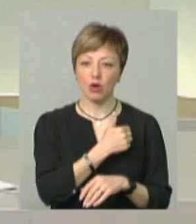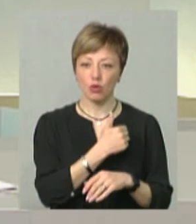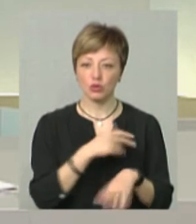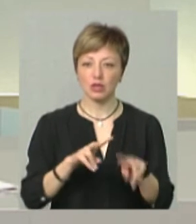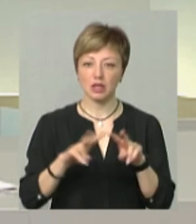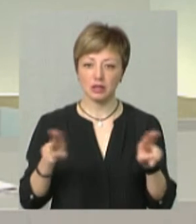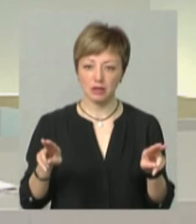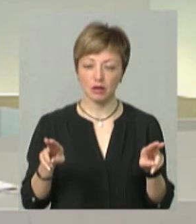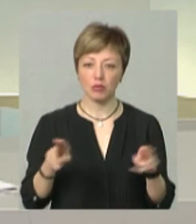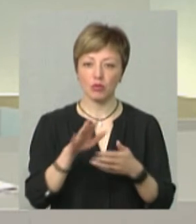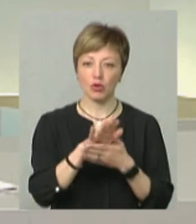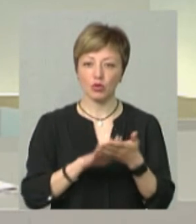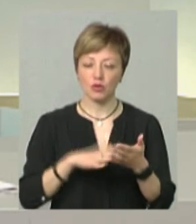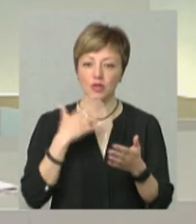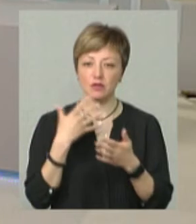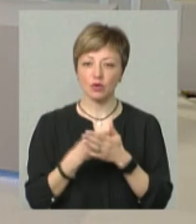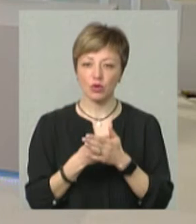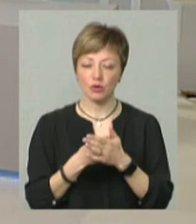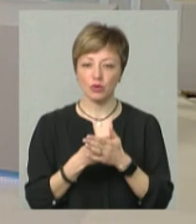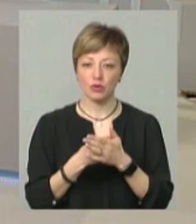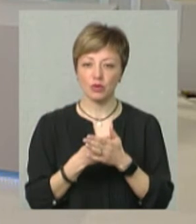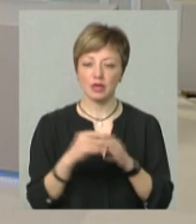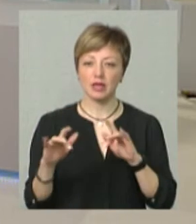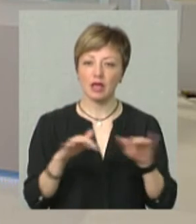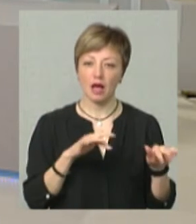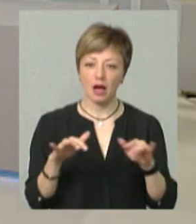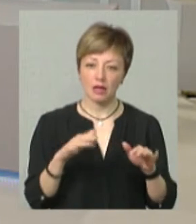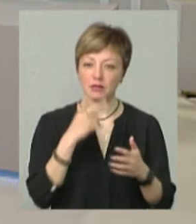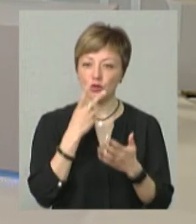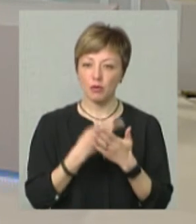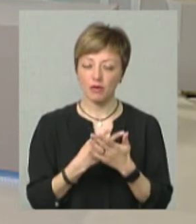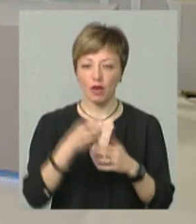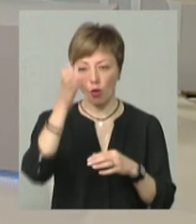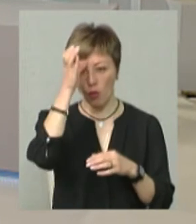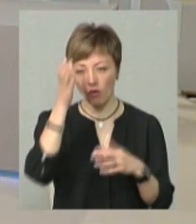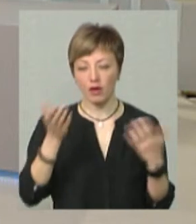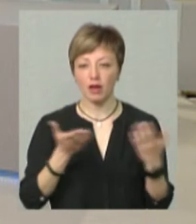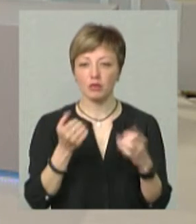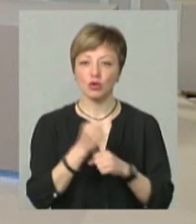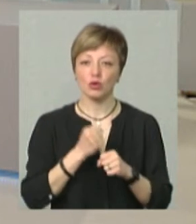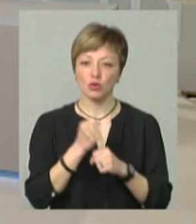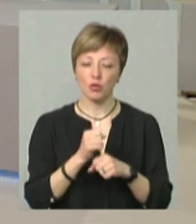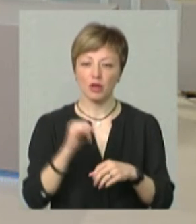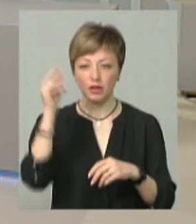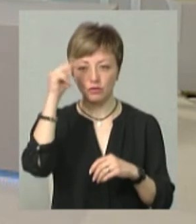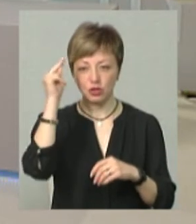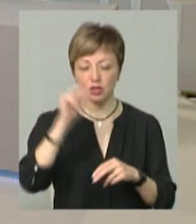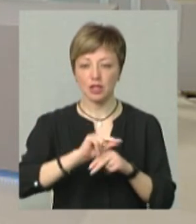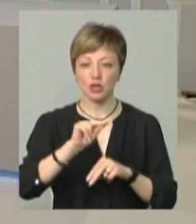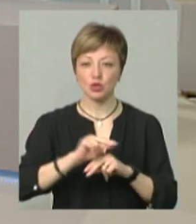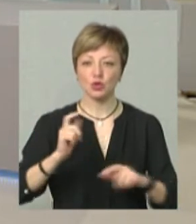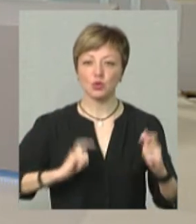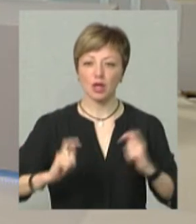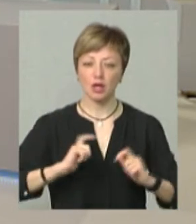так само продовжити свою практичну діяльність, відобразити в наукових якихось розробках і навчити студентів,